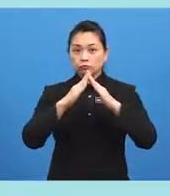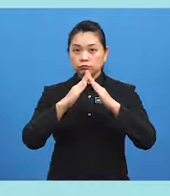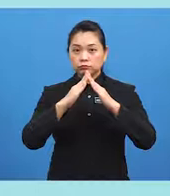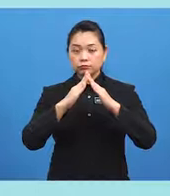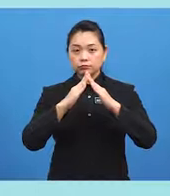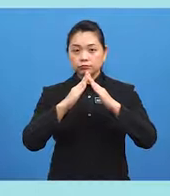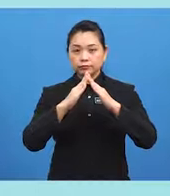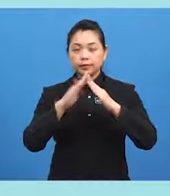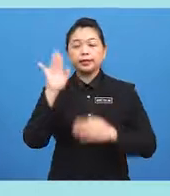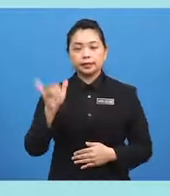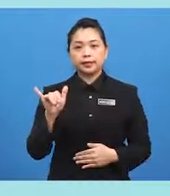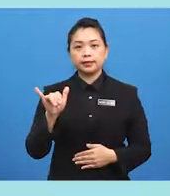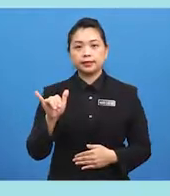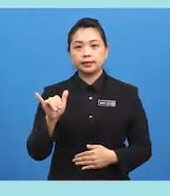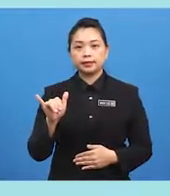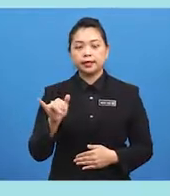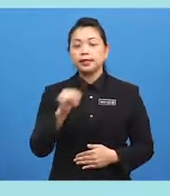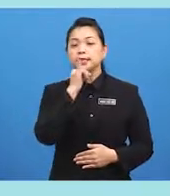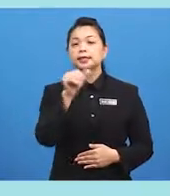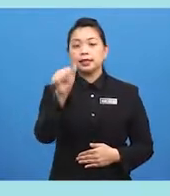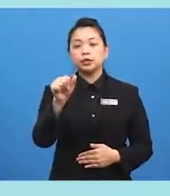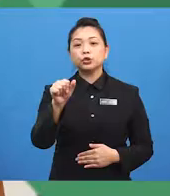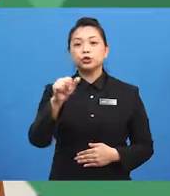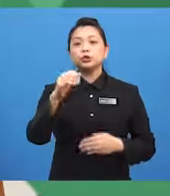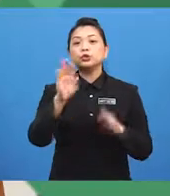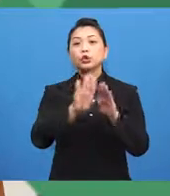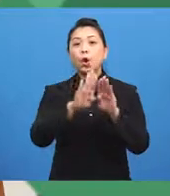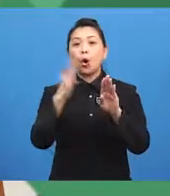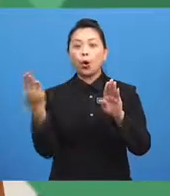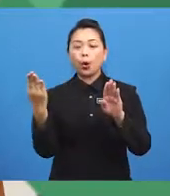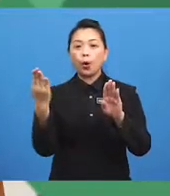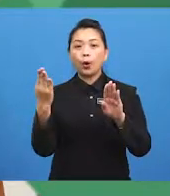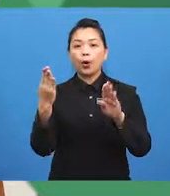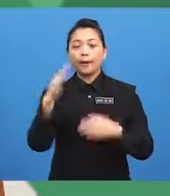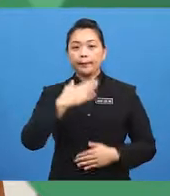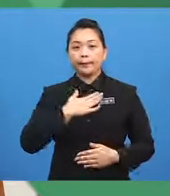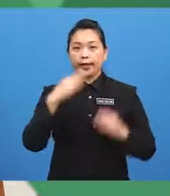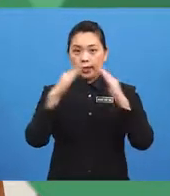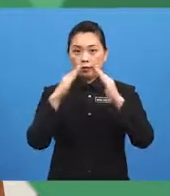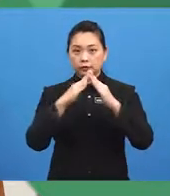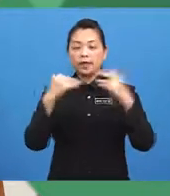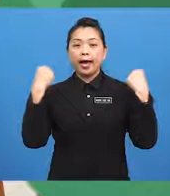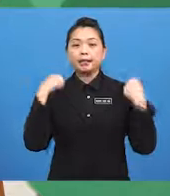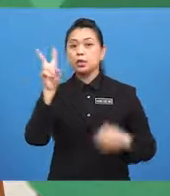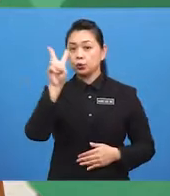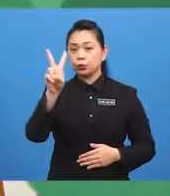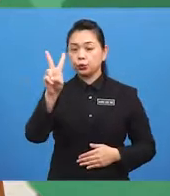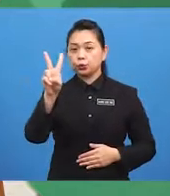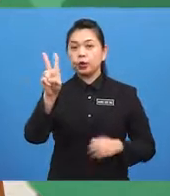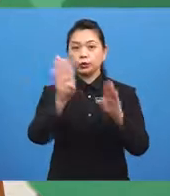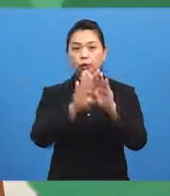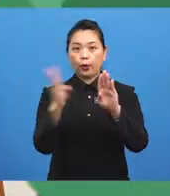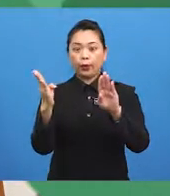Ya. Ini pintu. house has two doors, a front